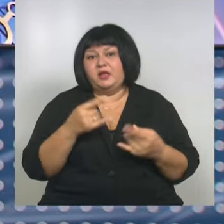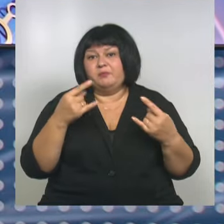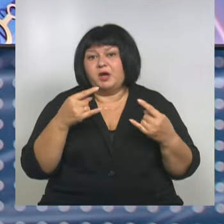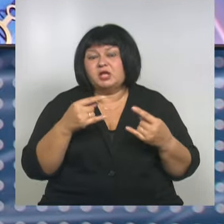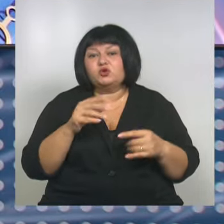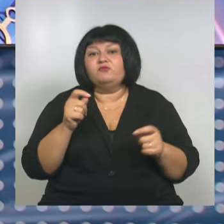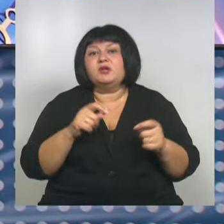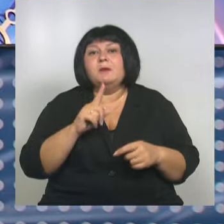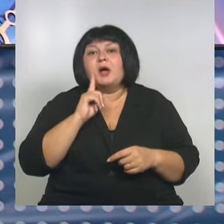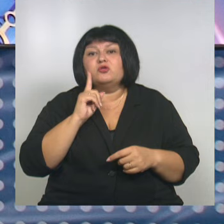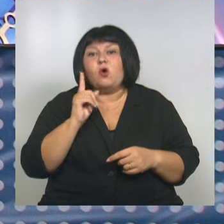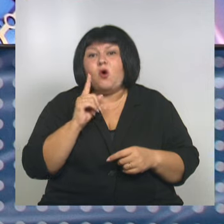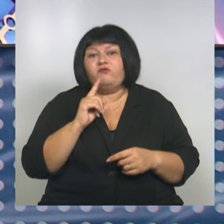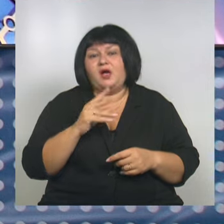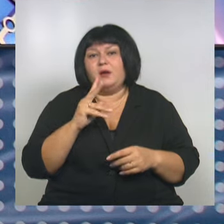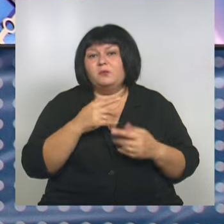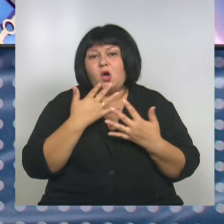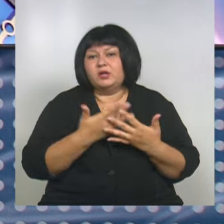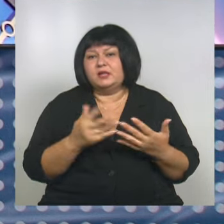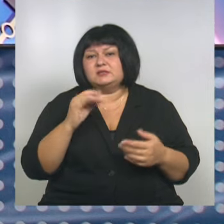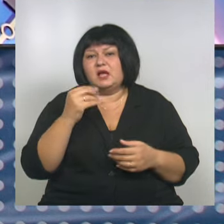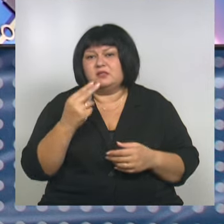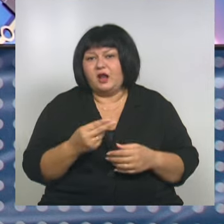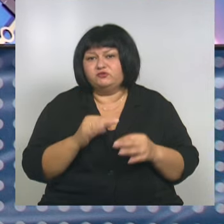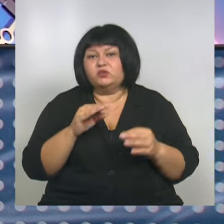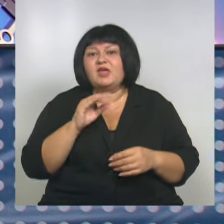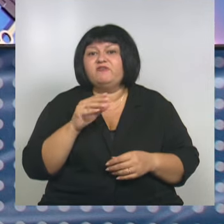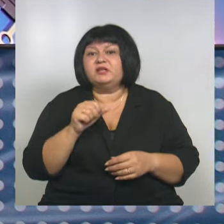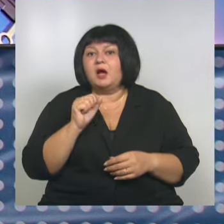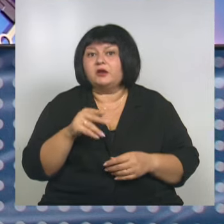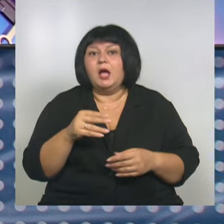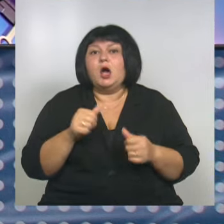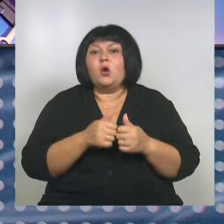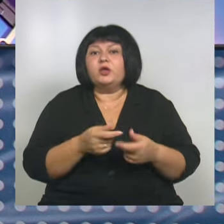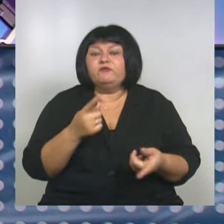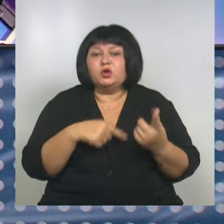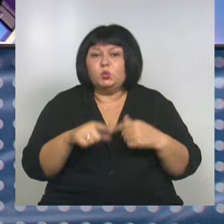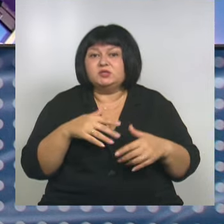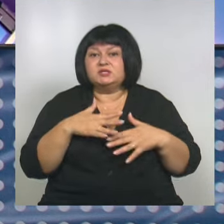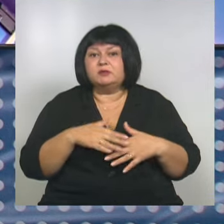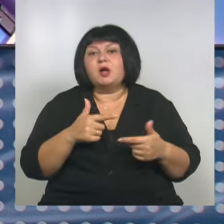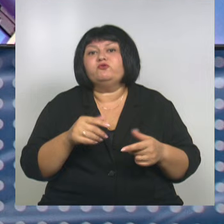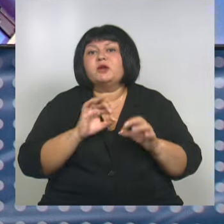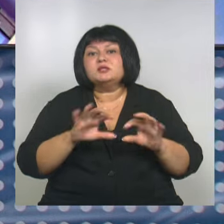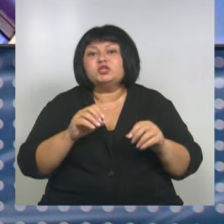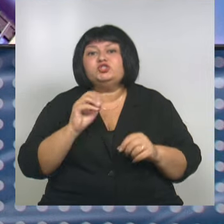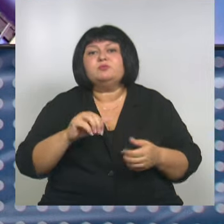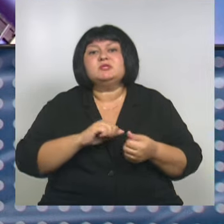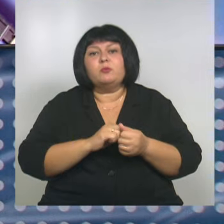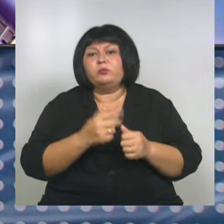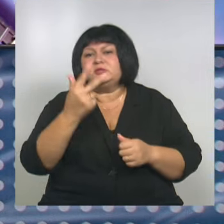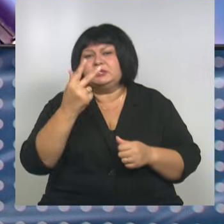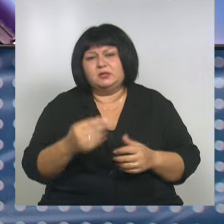молодого многонационального искусства «Таврида-арт». Мои коллеги вернулись из Крыма и готовы рассказать, чем запомнились три дня